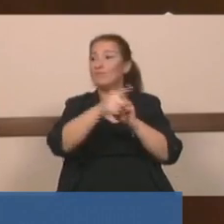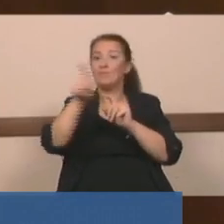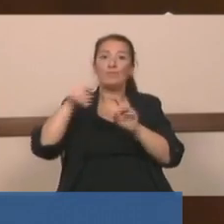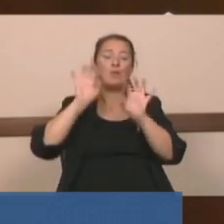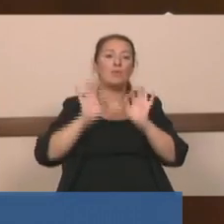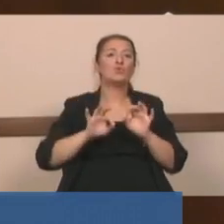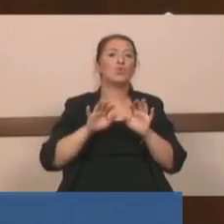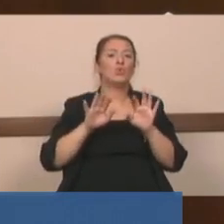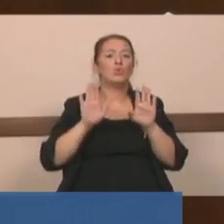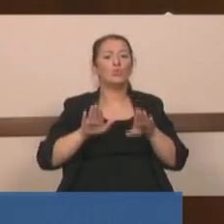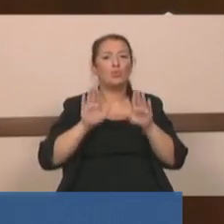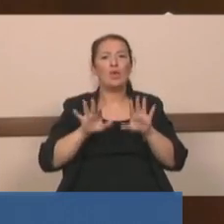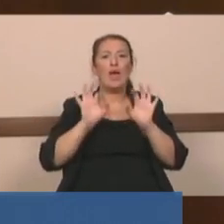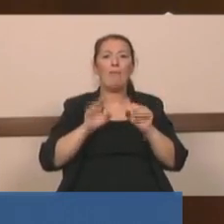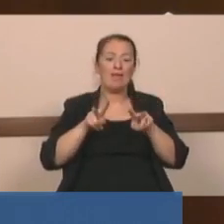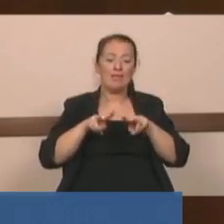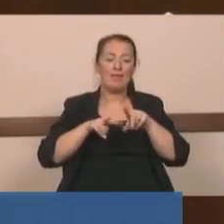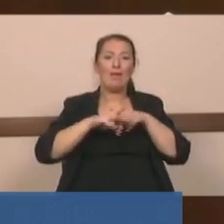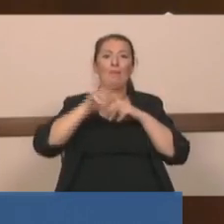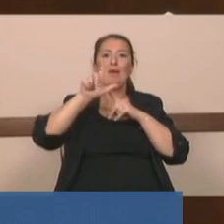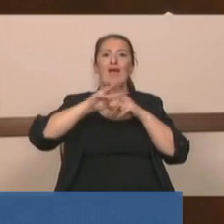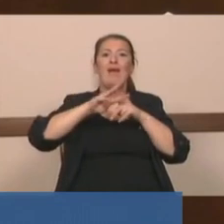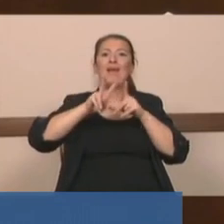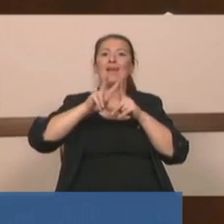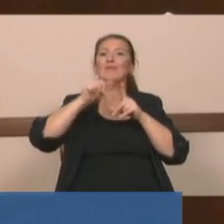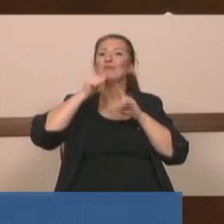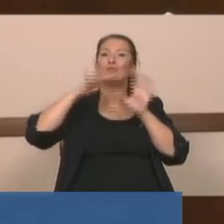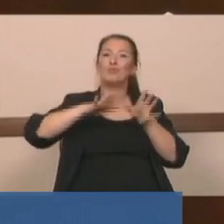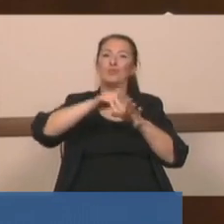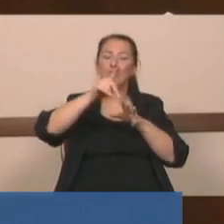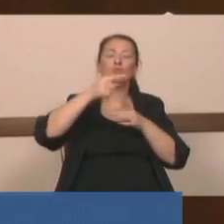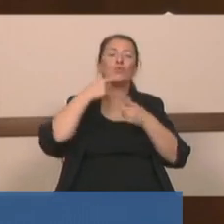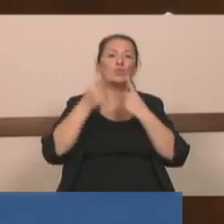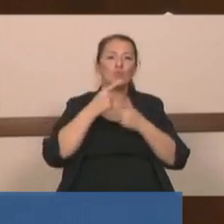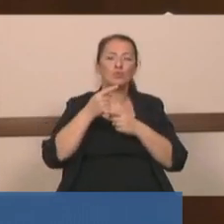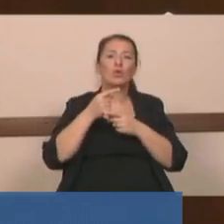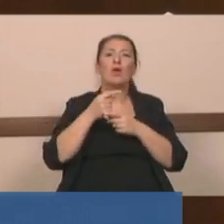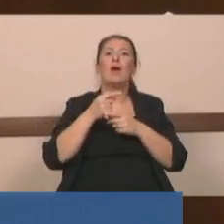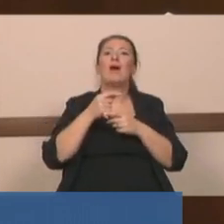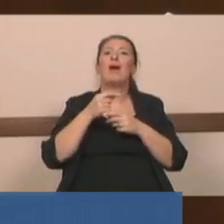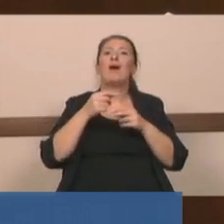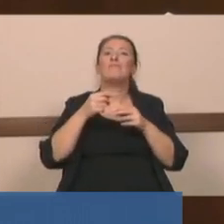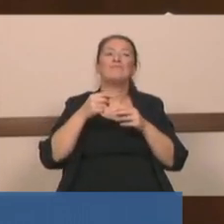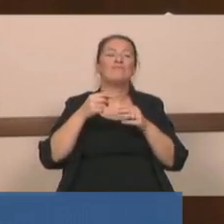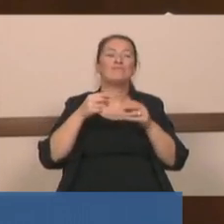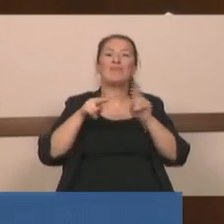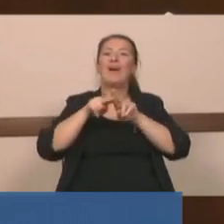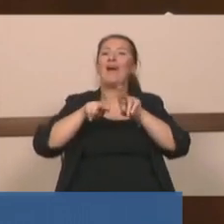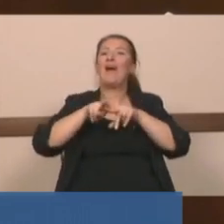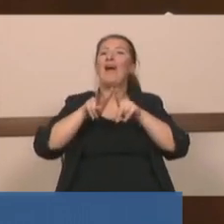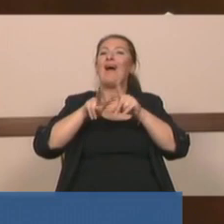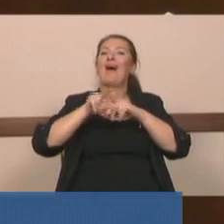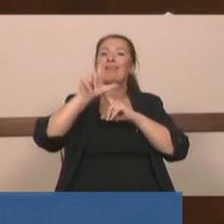Melen gündeme geldi. Durup dururken Kanal İstanbul gündeme geldi. Ve gerçekten